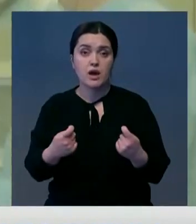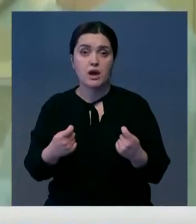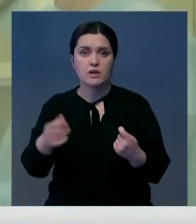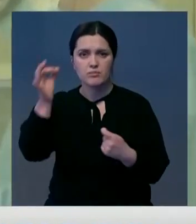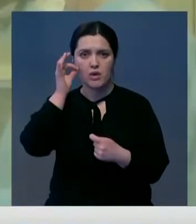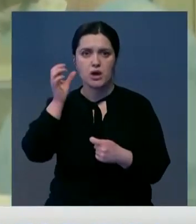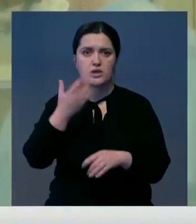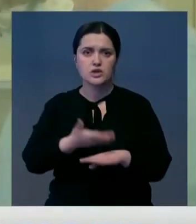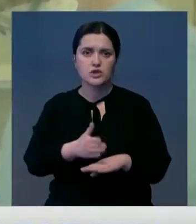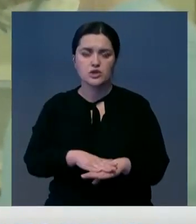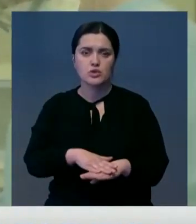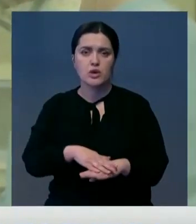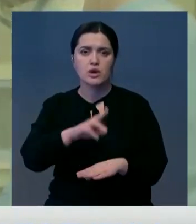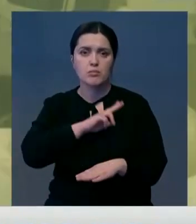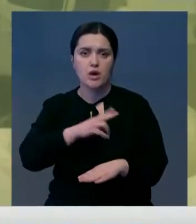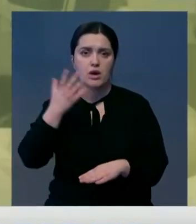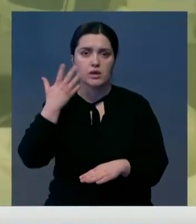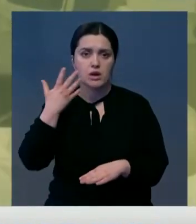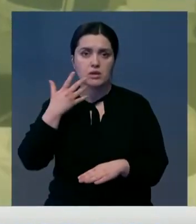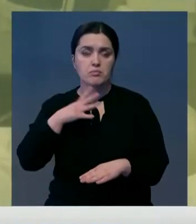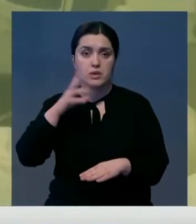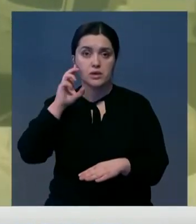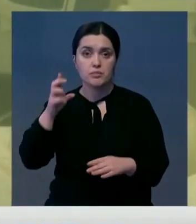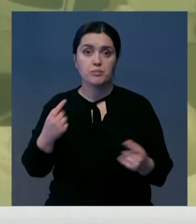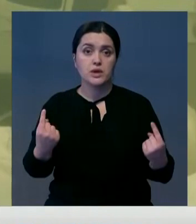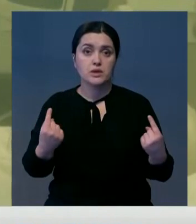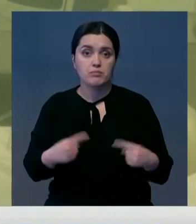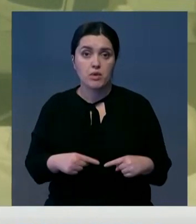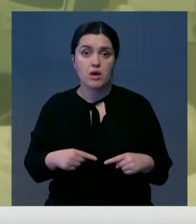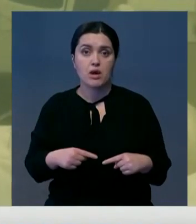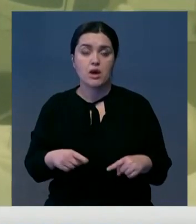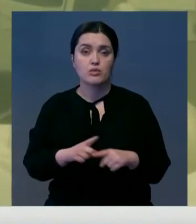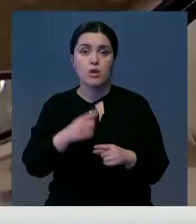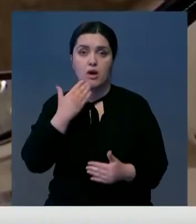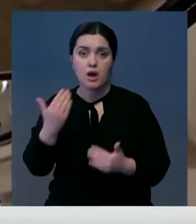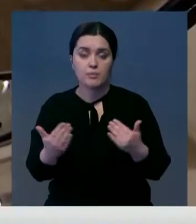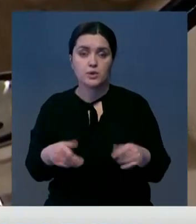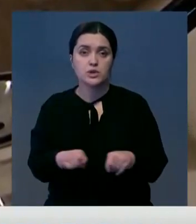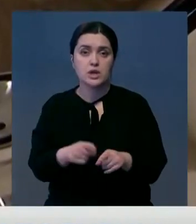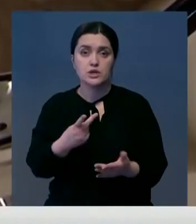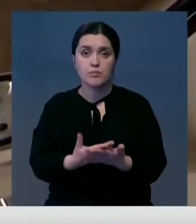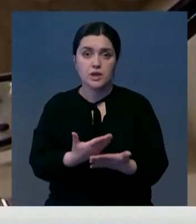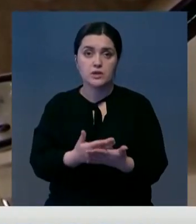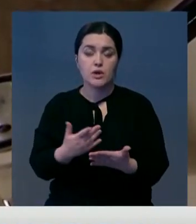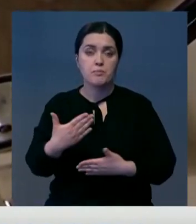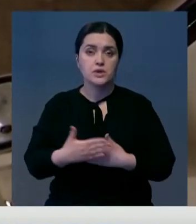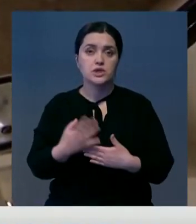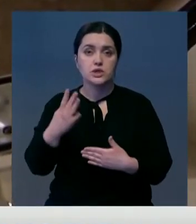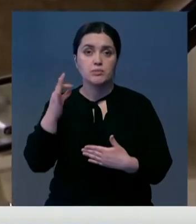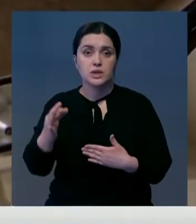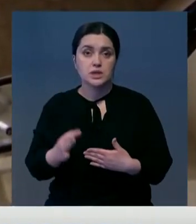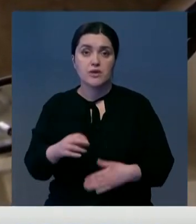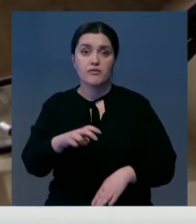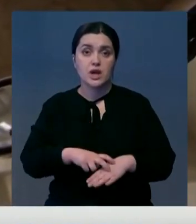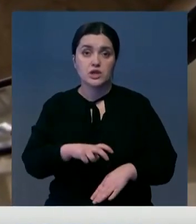Они вспоминают, что тяжело приходилось работать, когда в стране случился гуманитарный кризис. И кроме того, опрос показал, что почти у 4